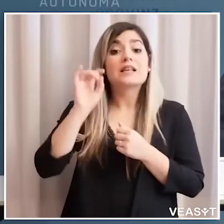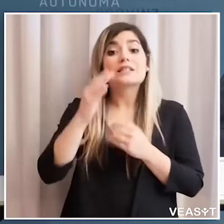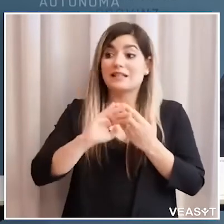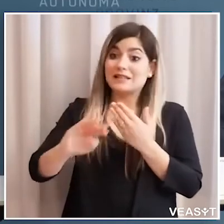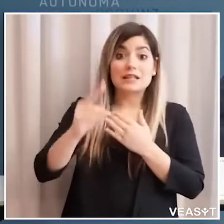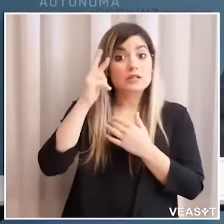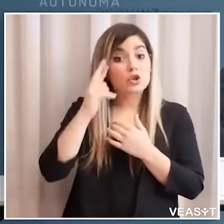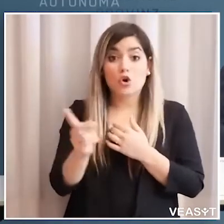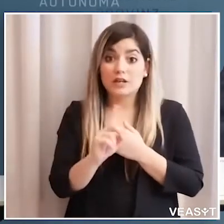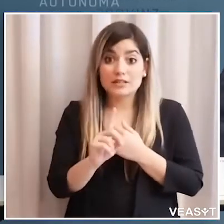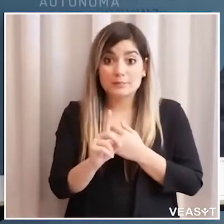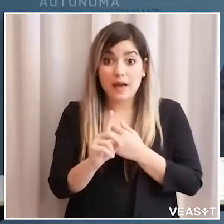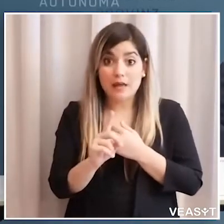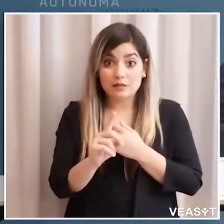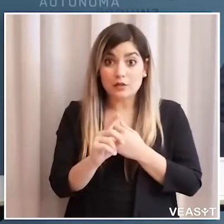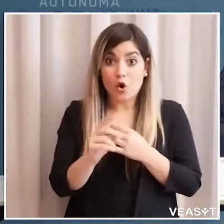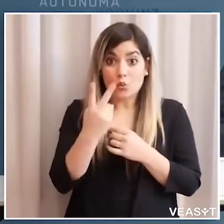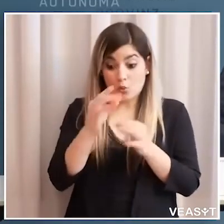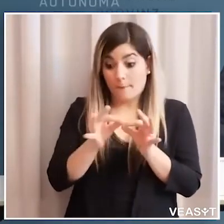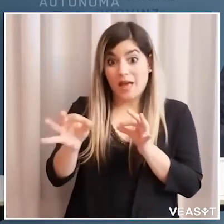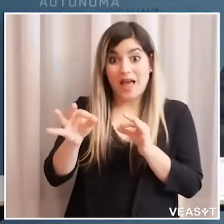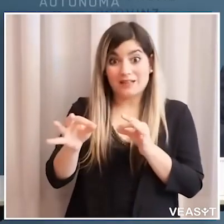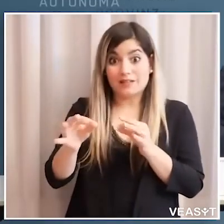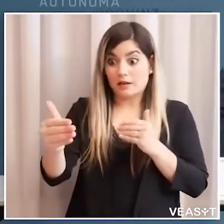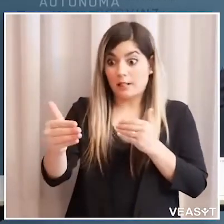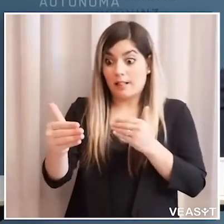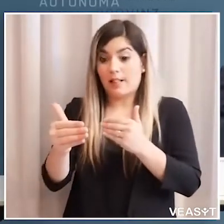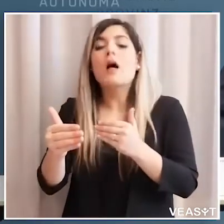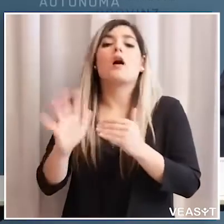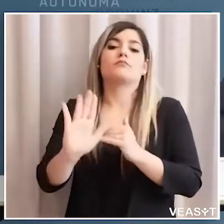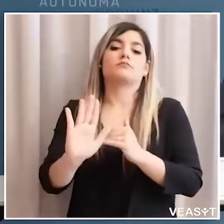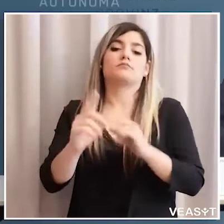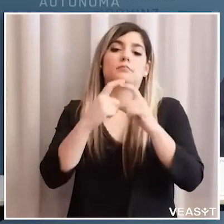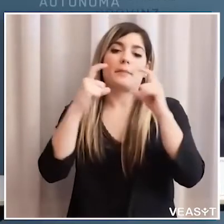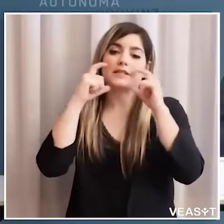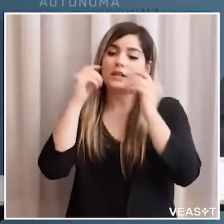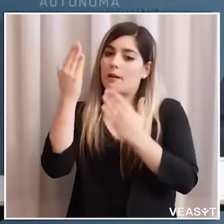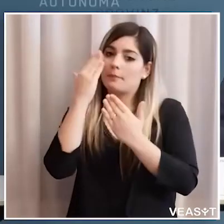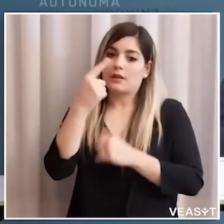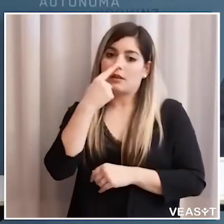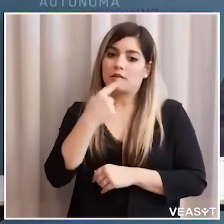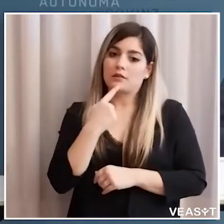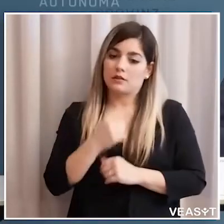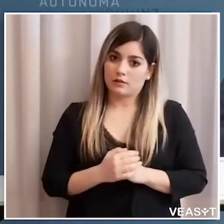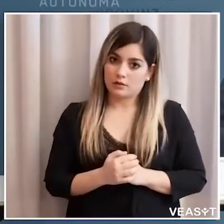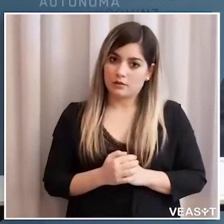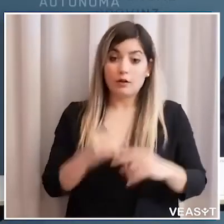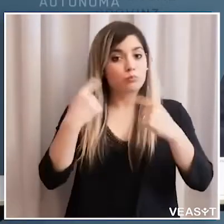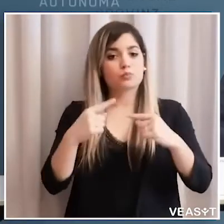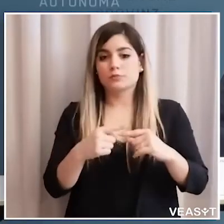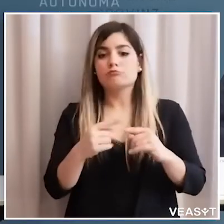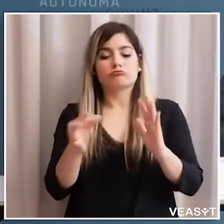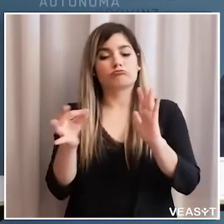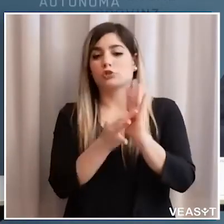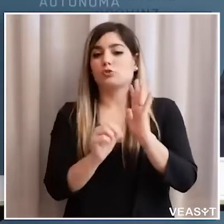rispettare la distanza se si avvicina di più di due metri allora mascherina allora bisogna proteggersi naso e bocca cioè